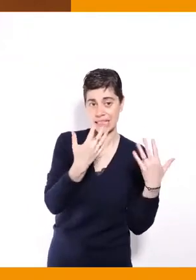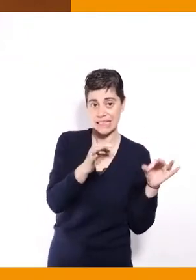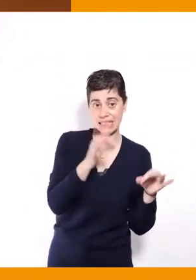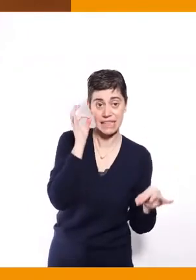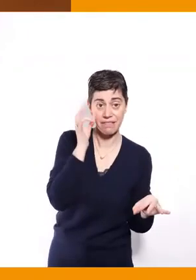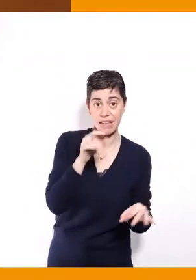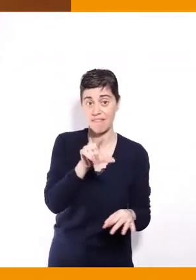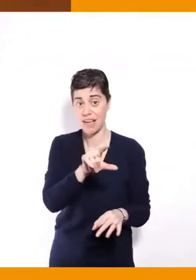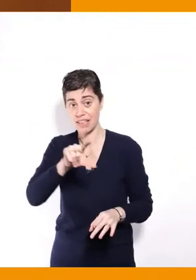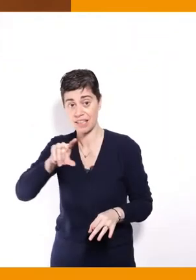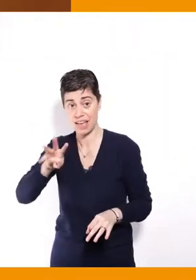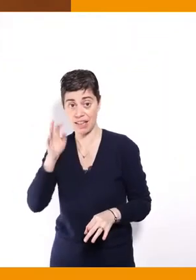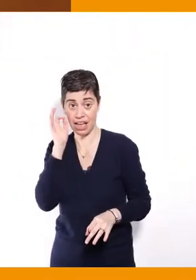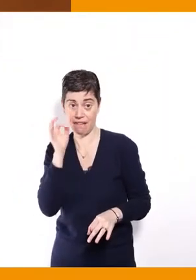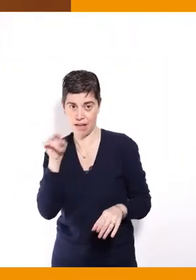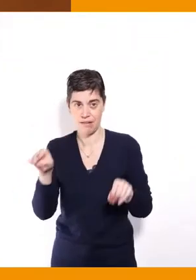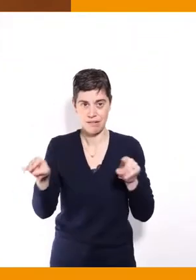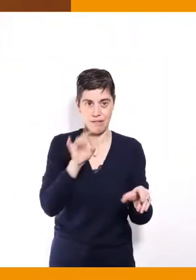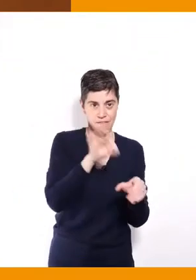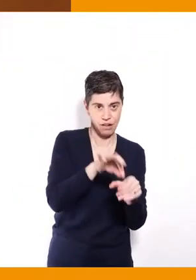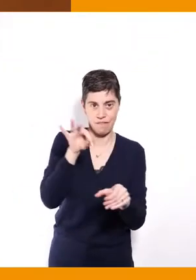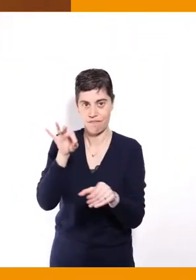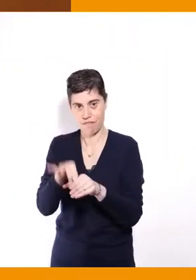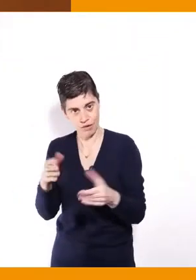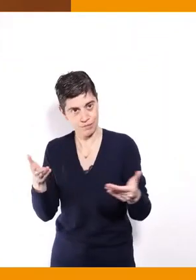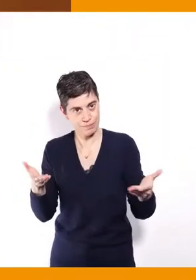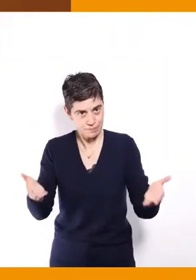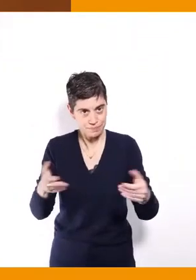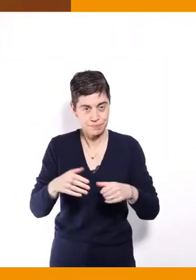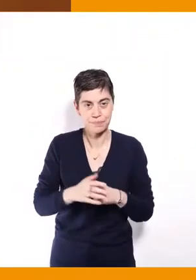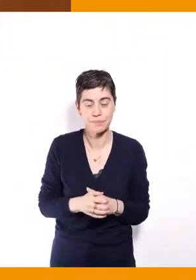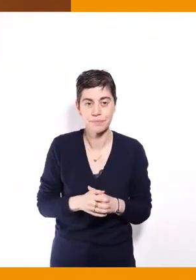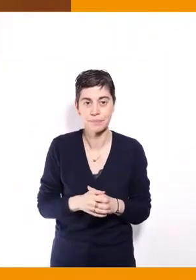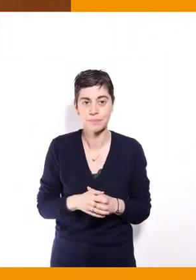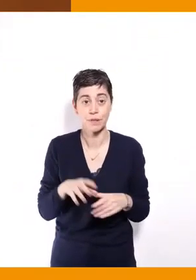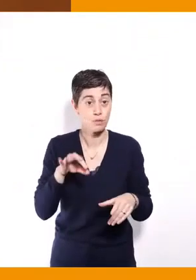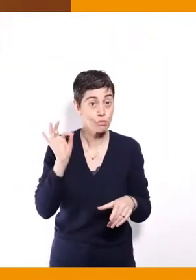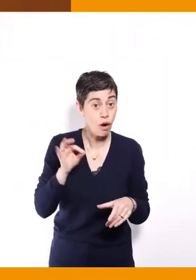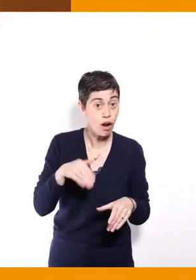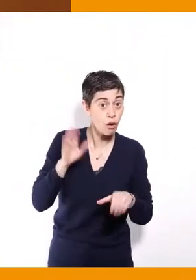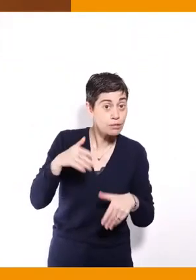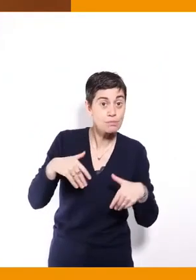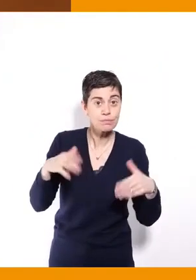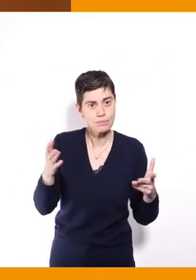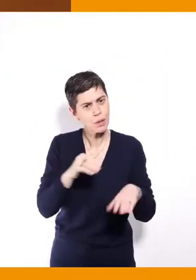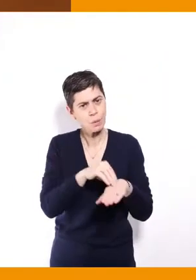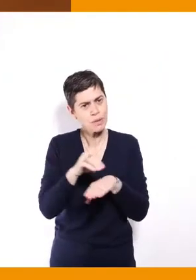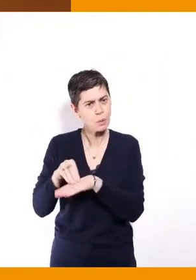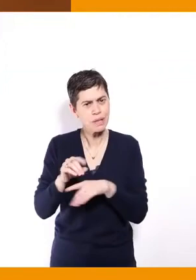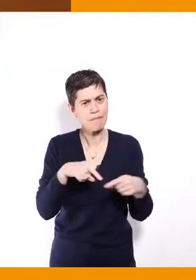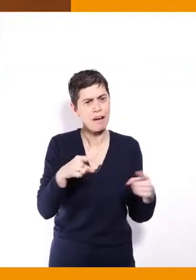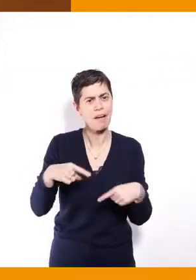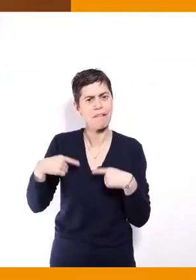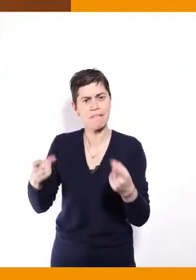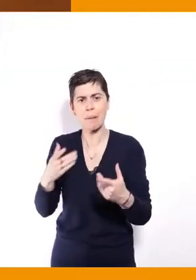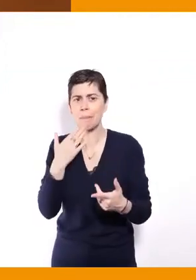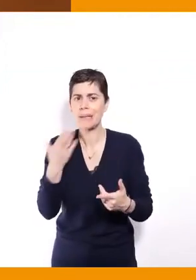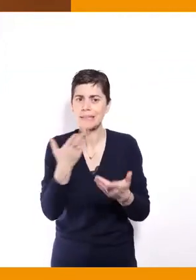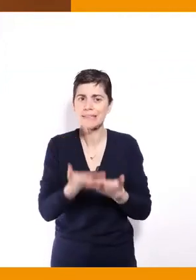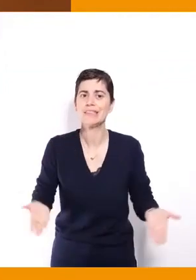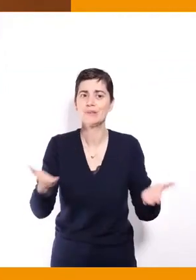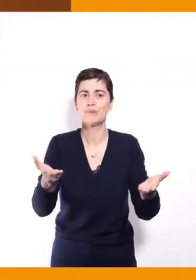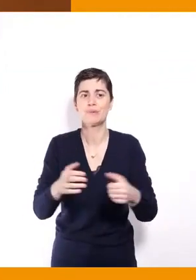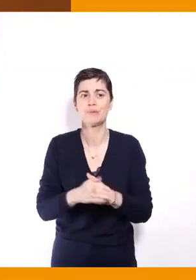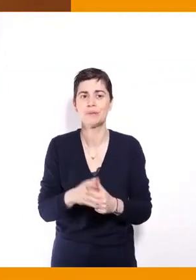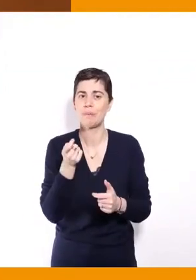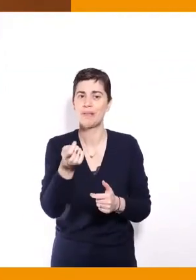et le 24 avril pour aller voter quel que soit votre choix. On ne peut que vous conseiller d'aller voter. Merci à tous et